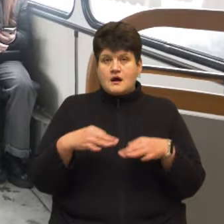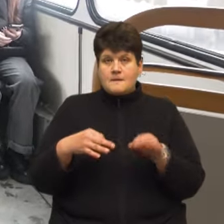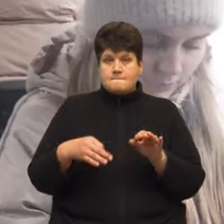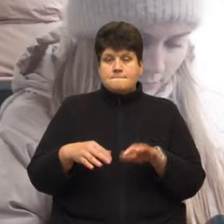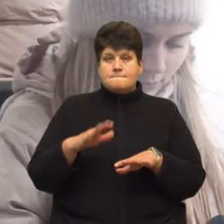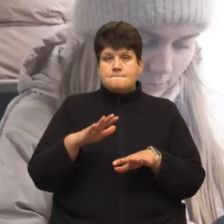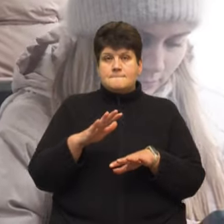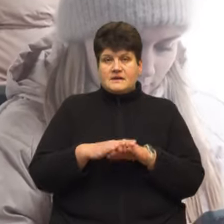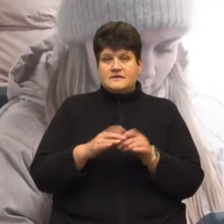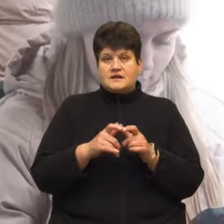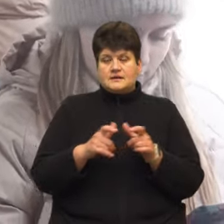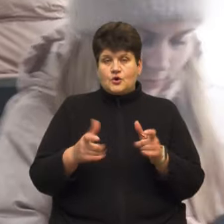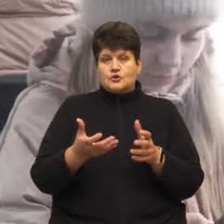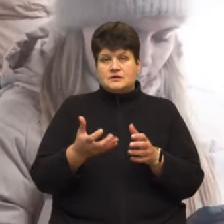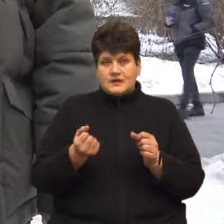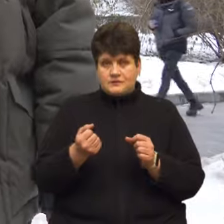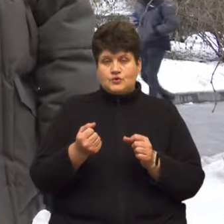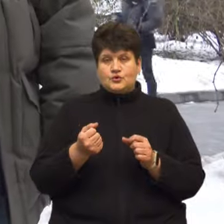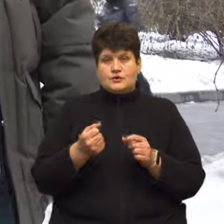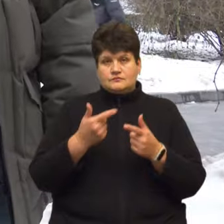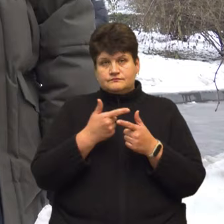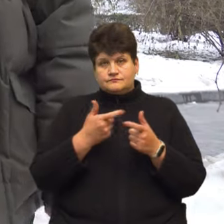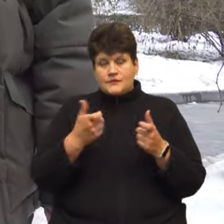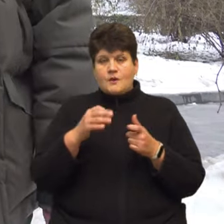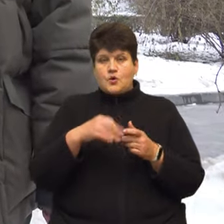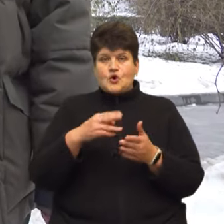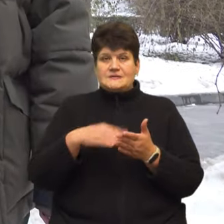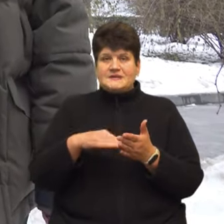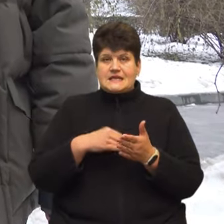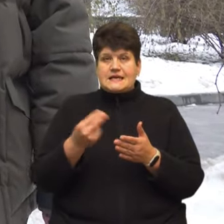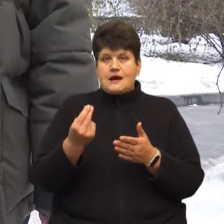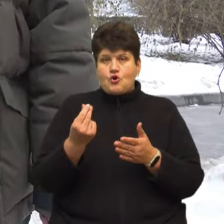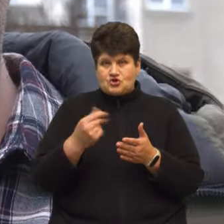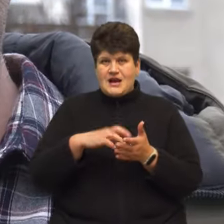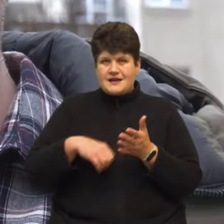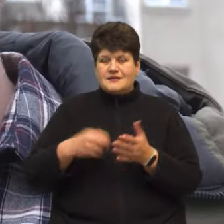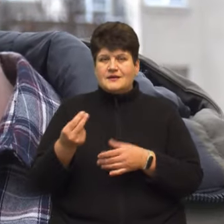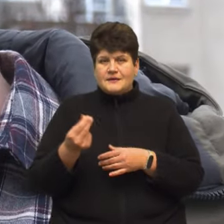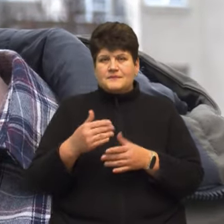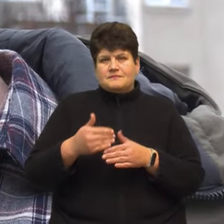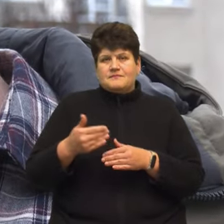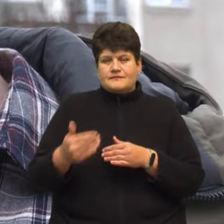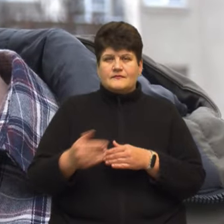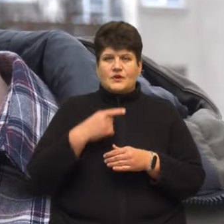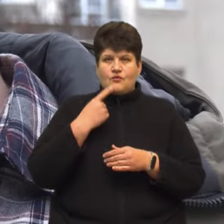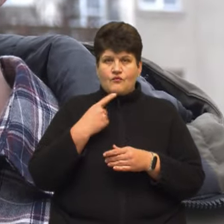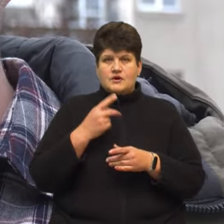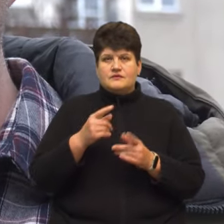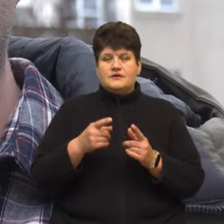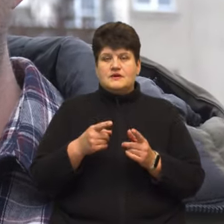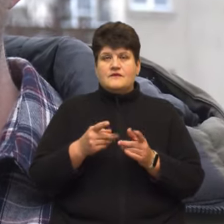отримують сповіщення про списання грошей із запізненням, розповідає начальник інформаційно-технічного відділу, яке займається системним зв'язком,